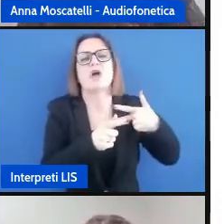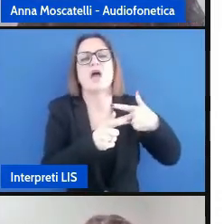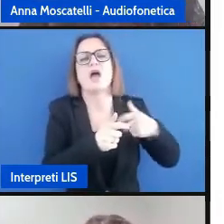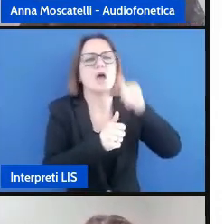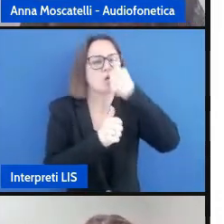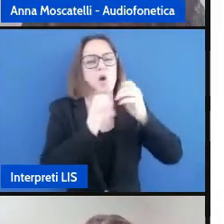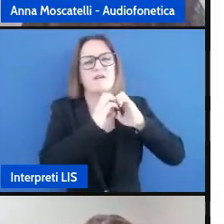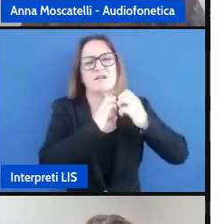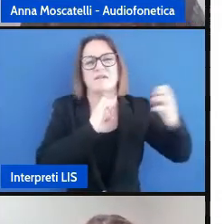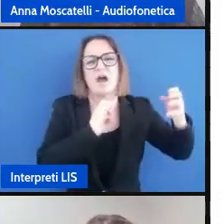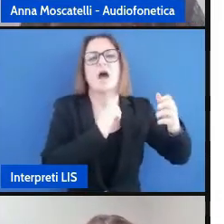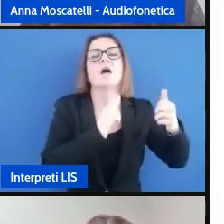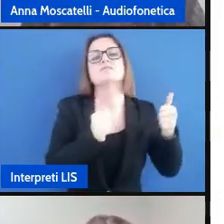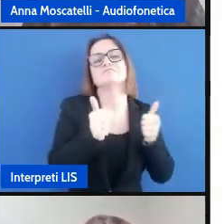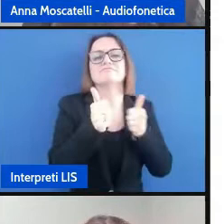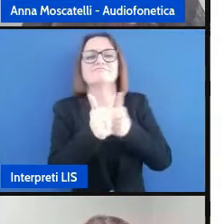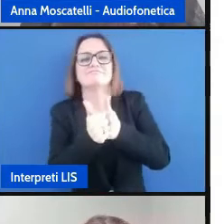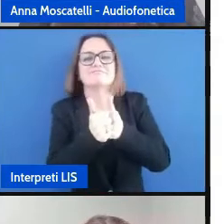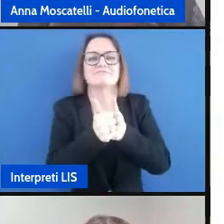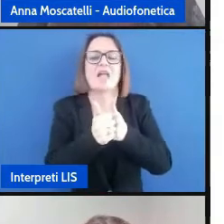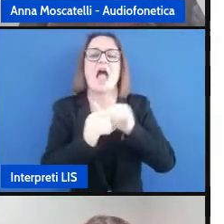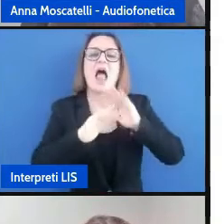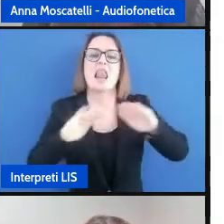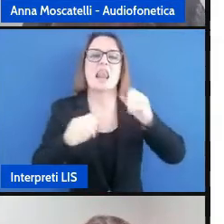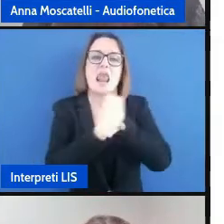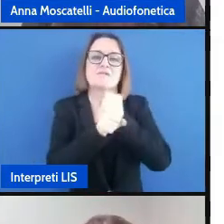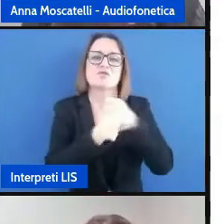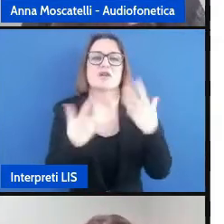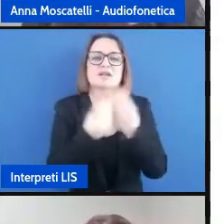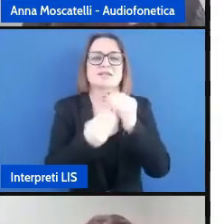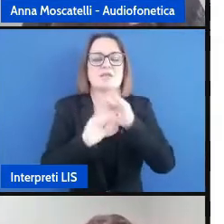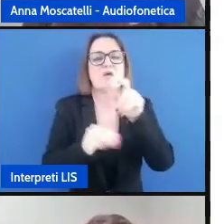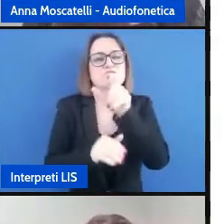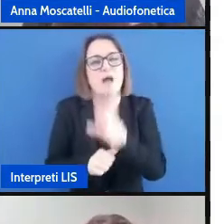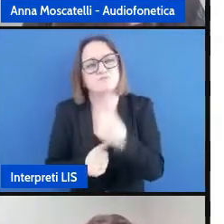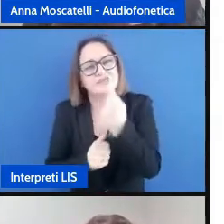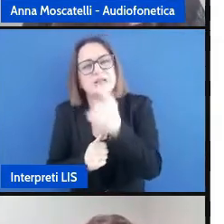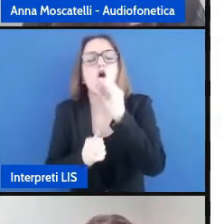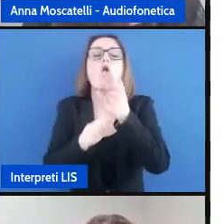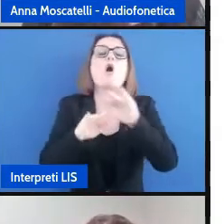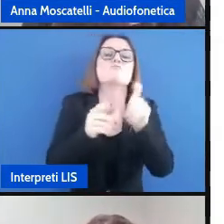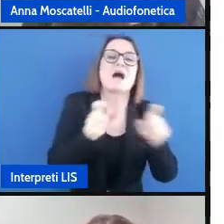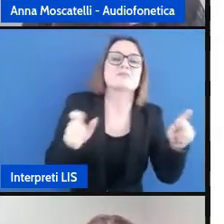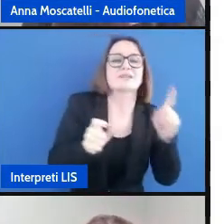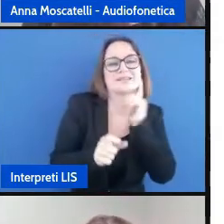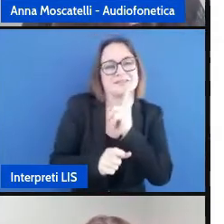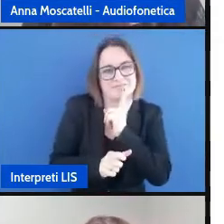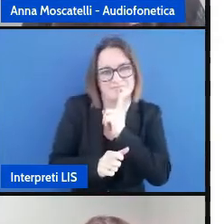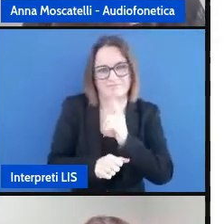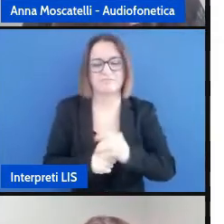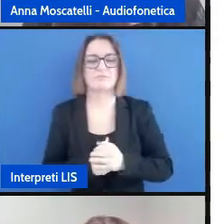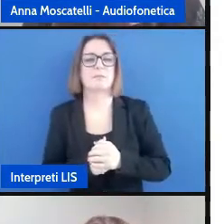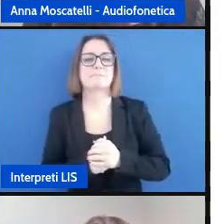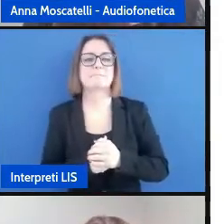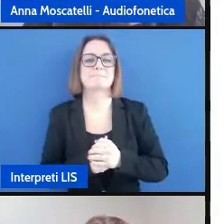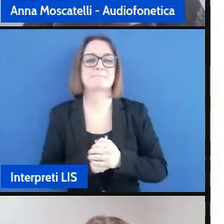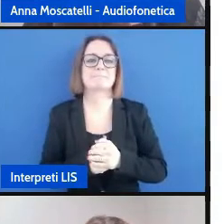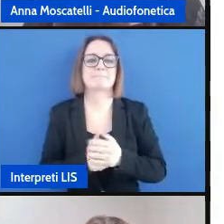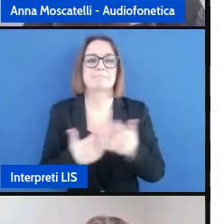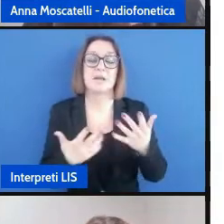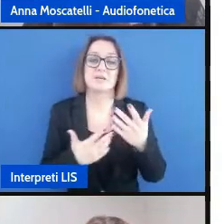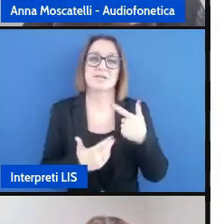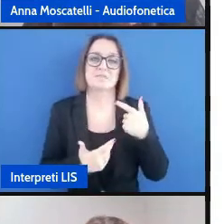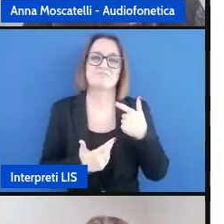lavorare con il bambino o con i bambini in questo caso quindi parliamo nella